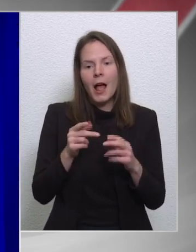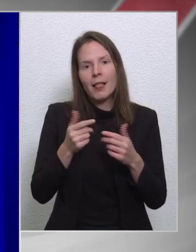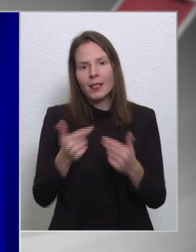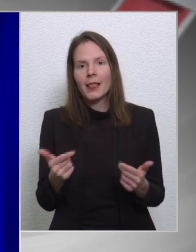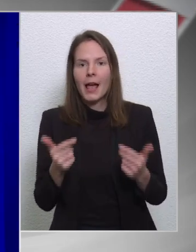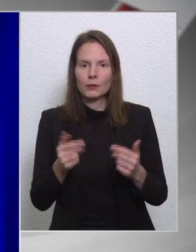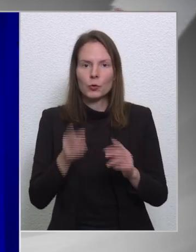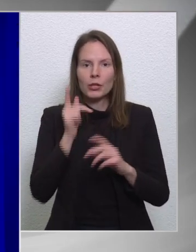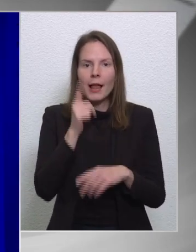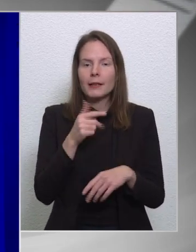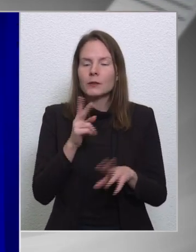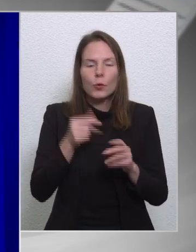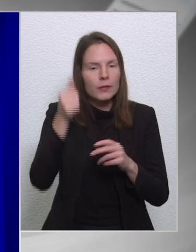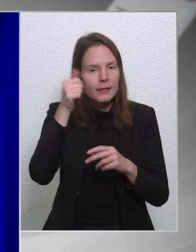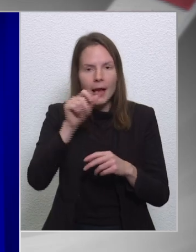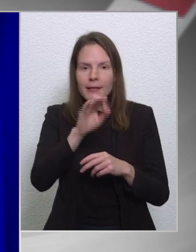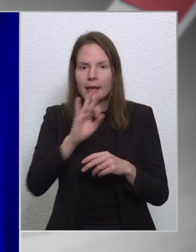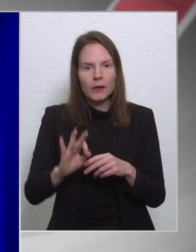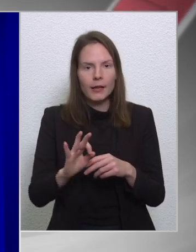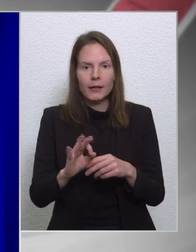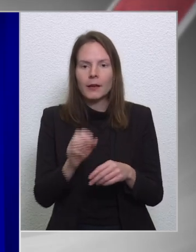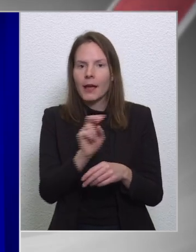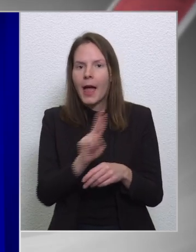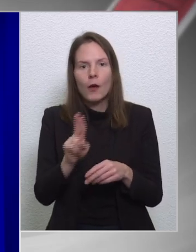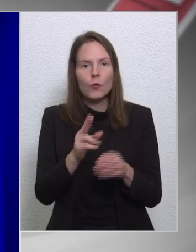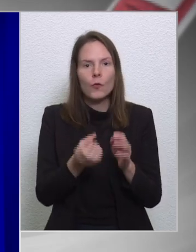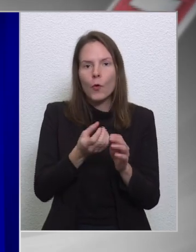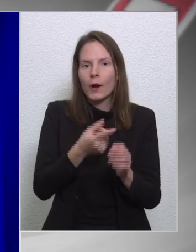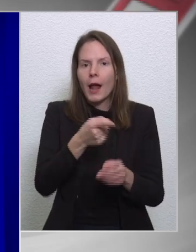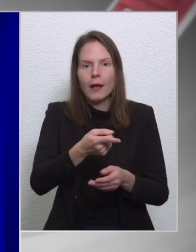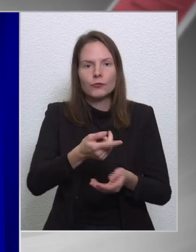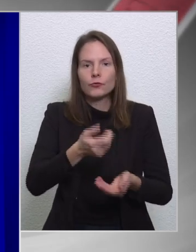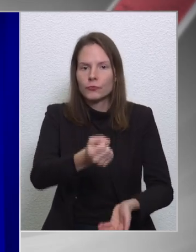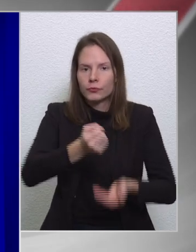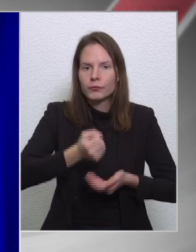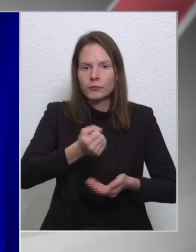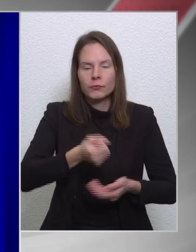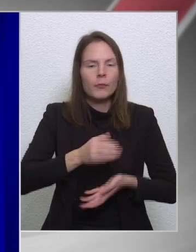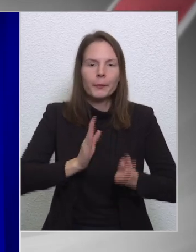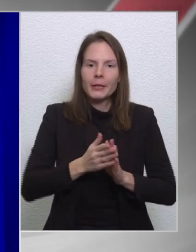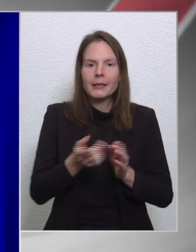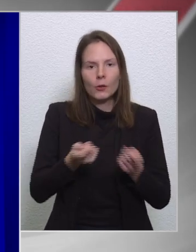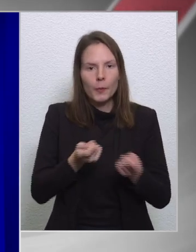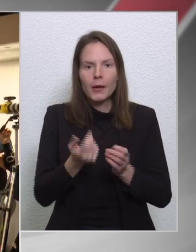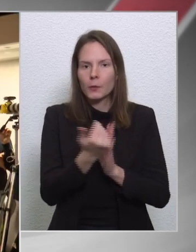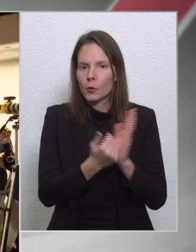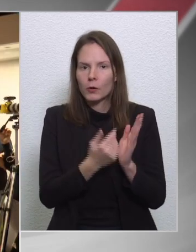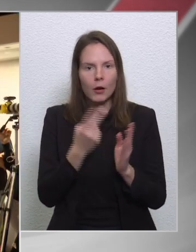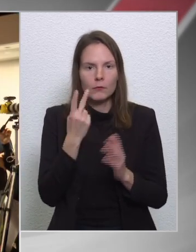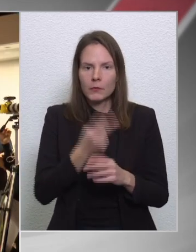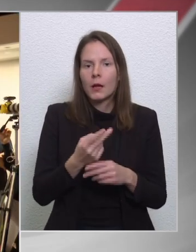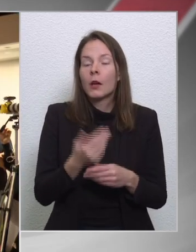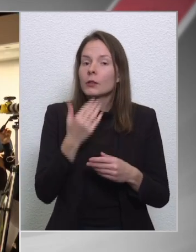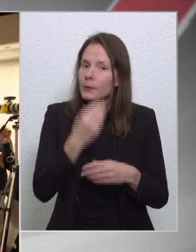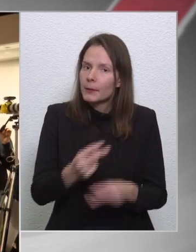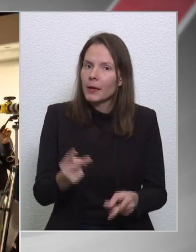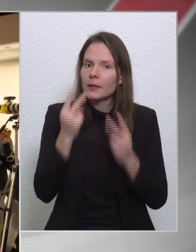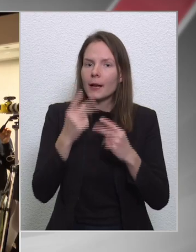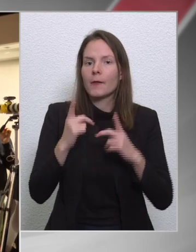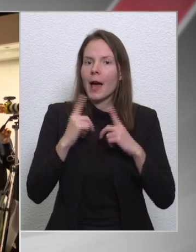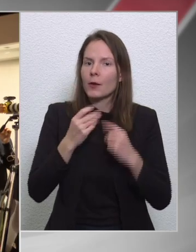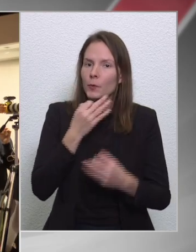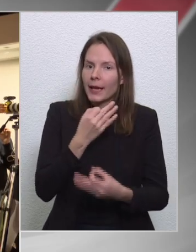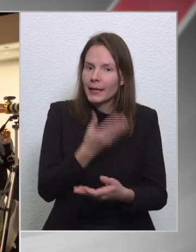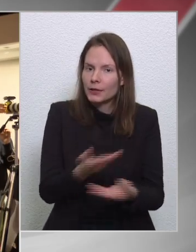százszázalékosan hozzáférjünk az uniós forrásokhoz minden operatív program tekintetében. Köszönöm szépen a figyelmüket, és várom a kérdéseinket.